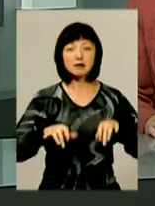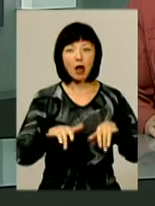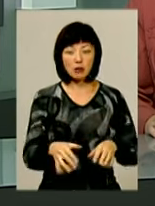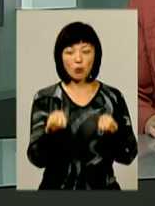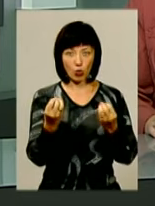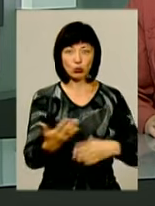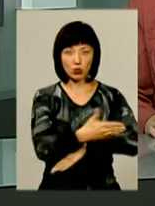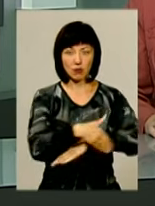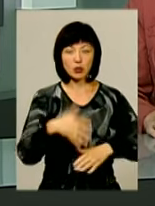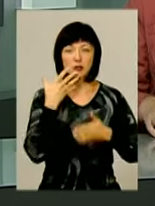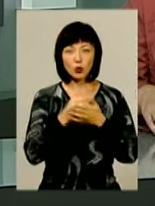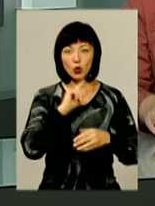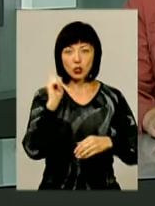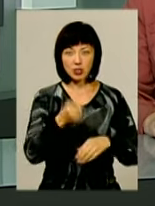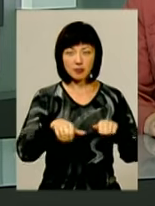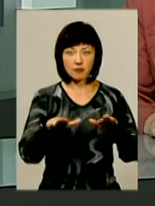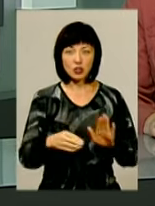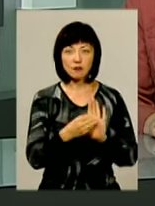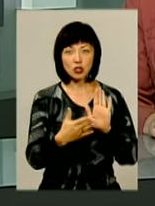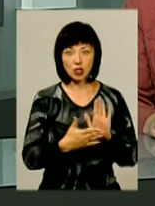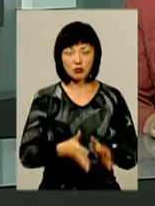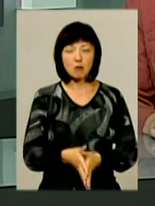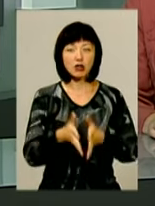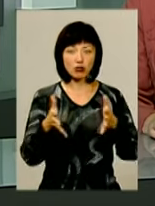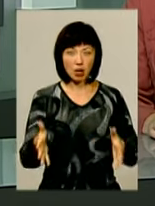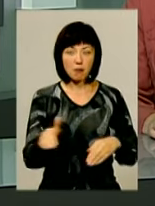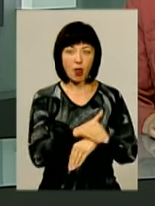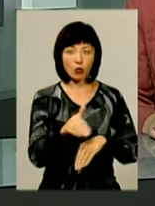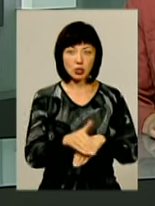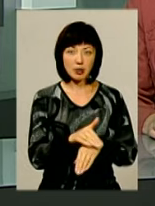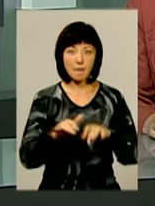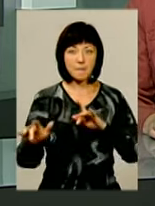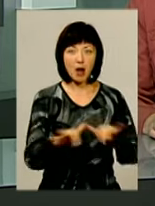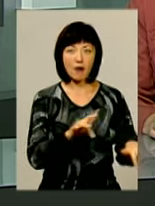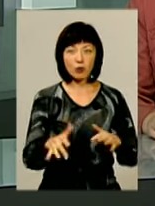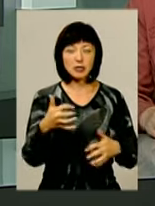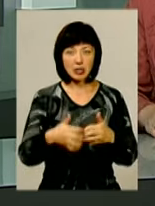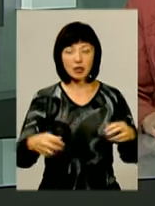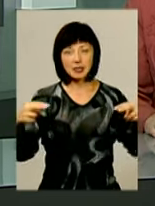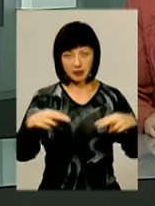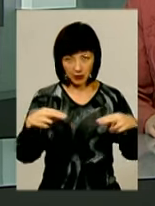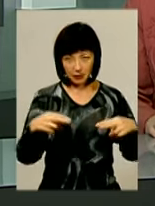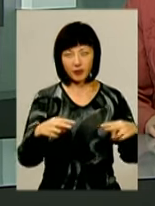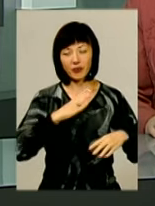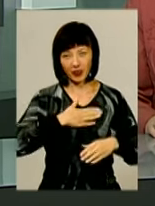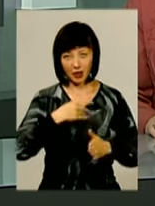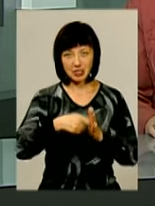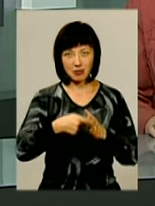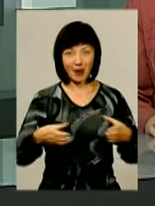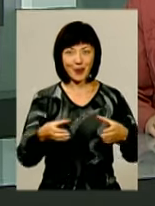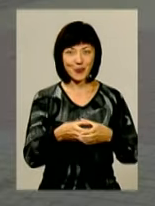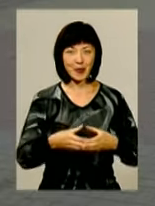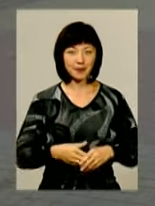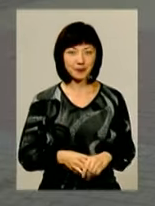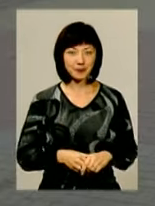«Просто небо». А свою річницю вирішили відзначити масштабним благочинним марафоном. Серед очевидців дійства і наша знімальна група.